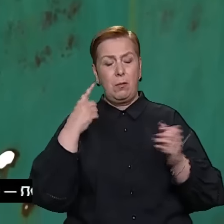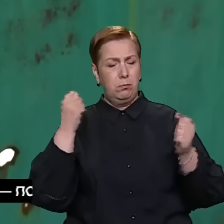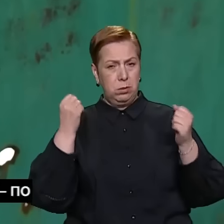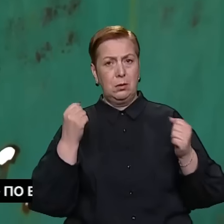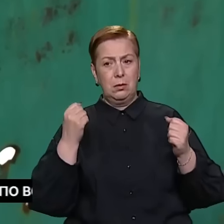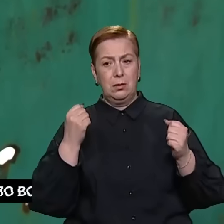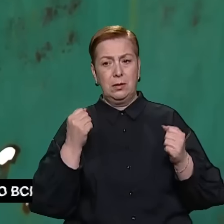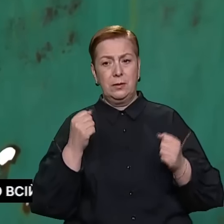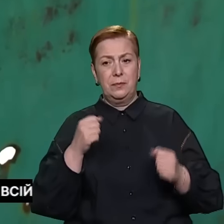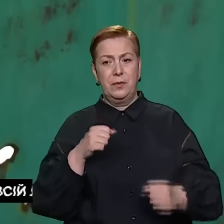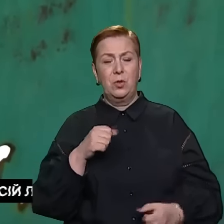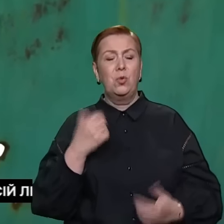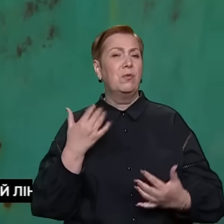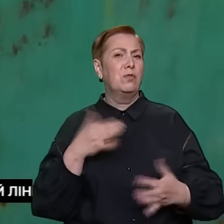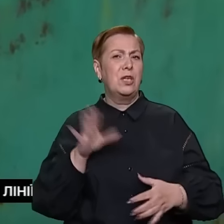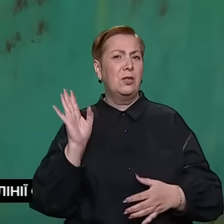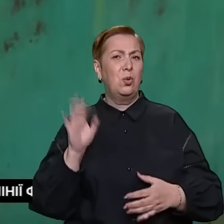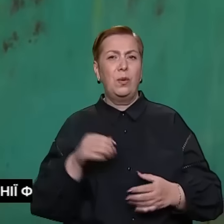Це так.